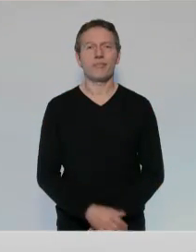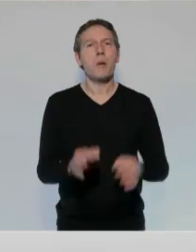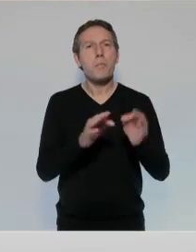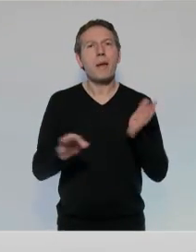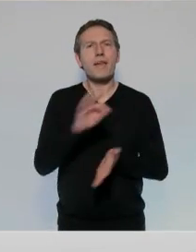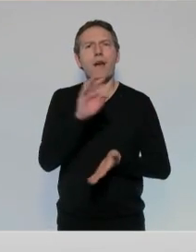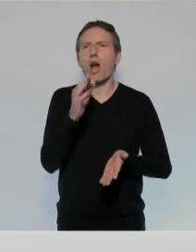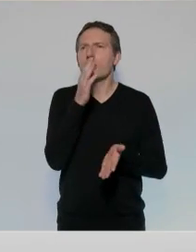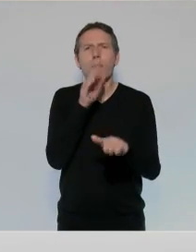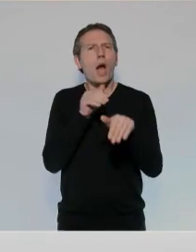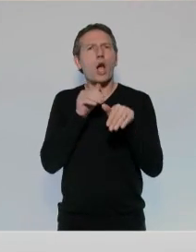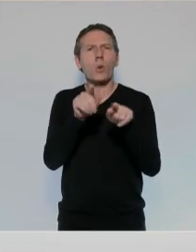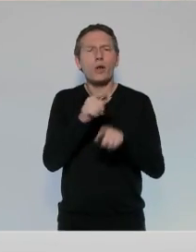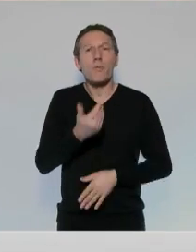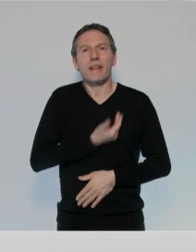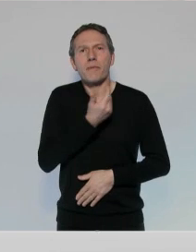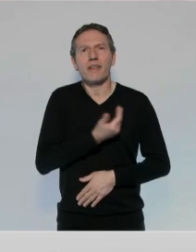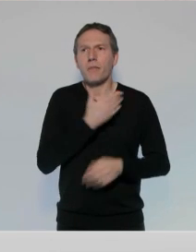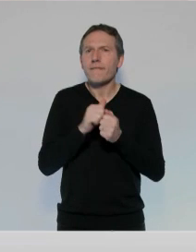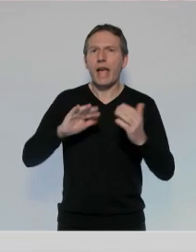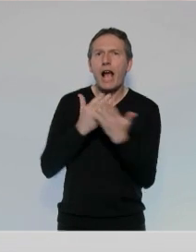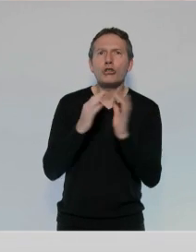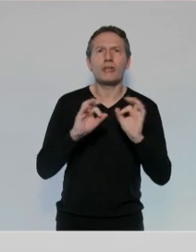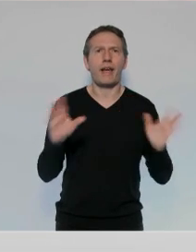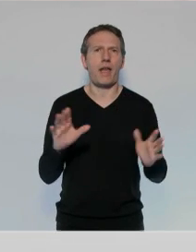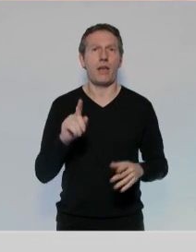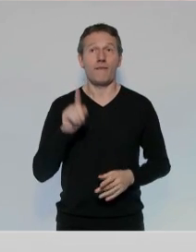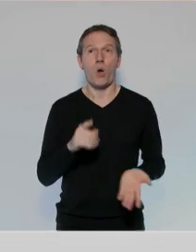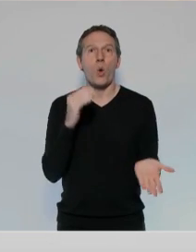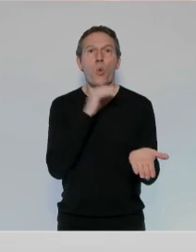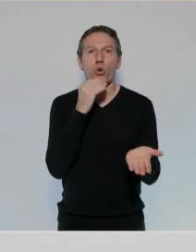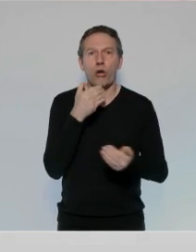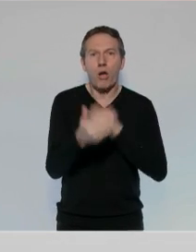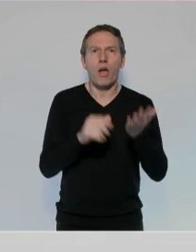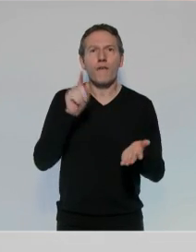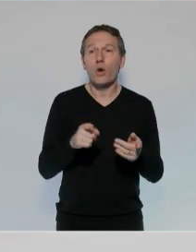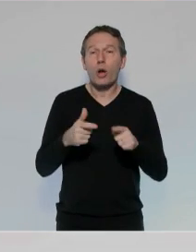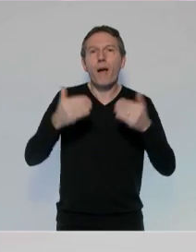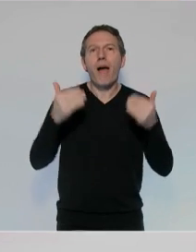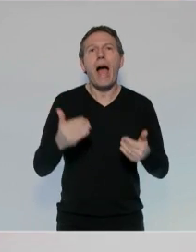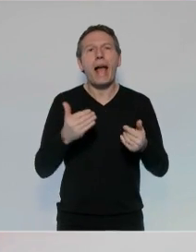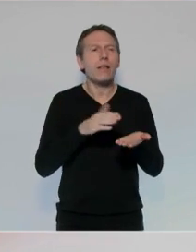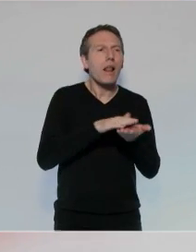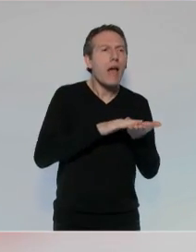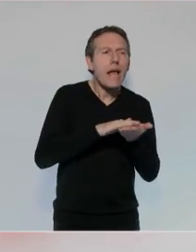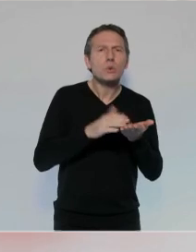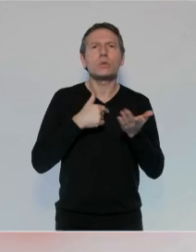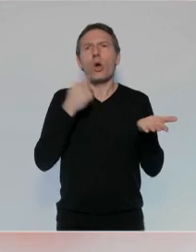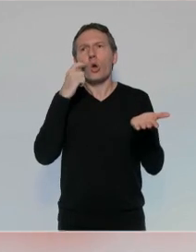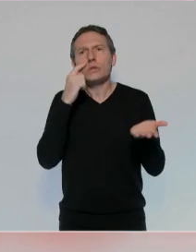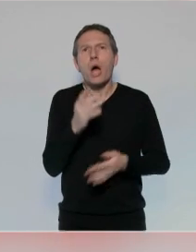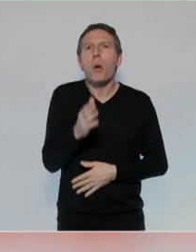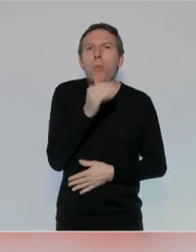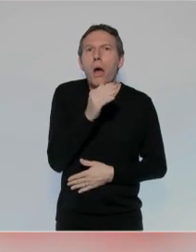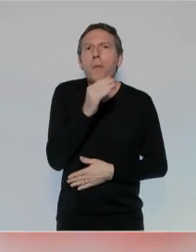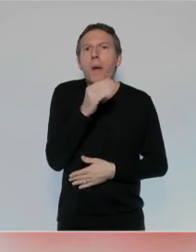La France ne peut plus continuer à subir sans réagir. Il y a urgence. Il faut sonner la fin des excuses et